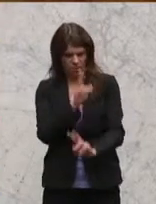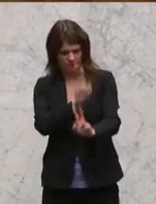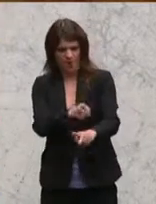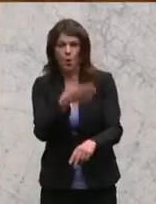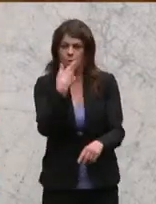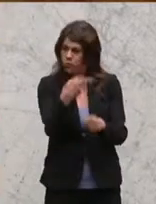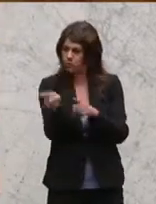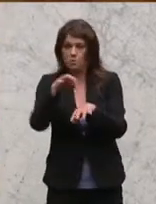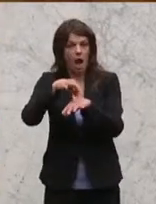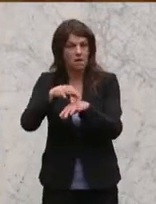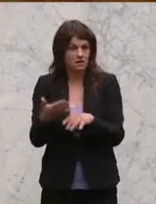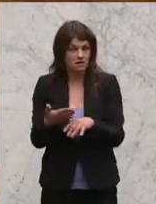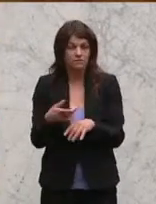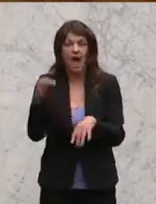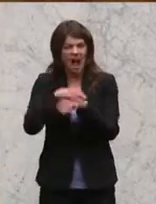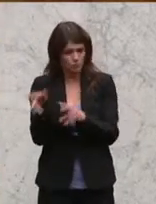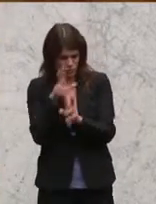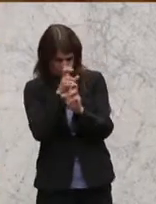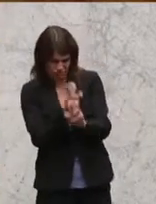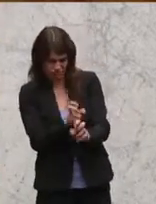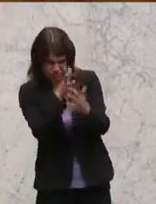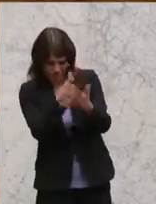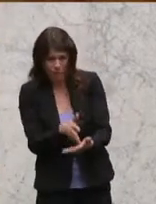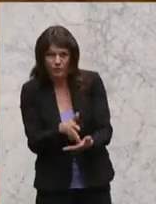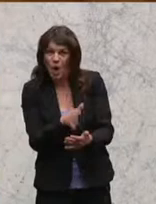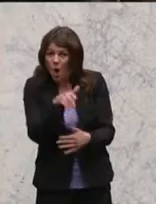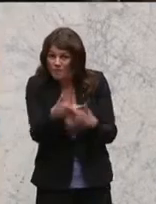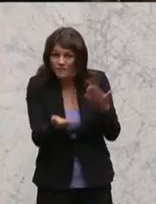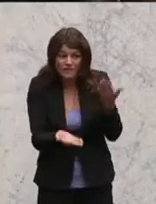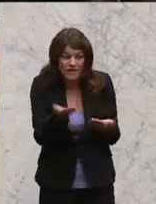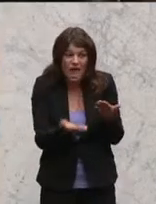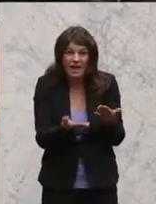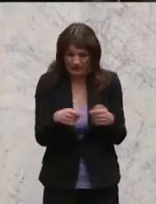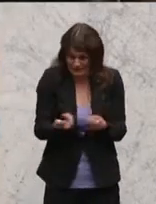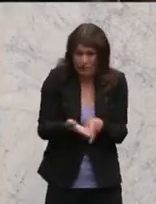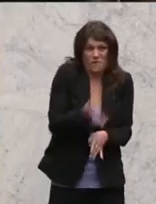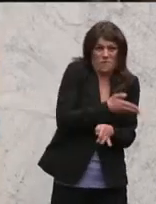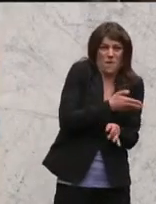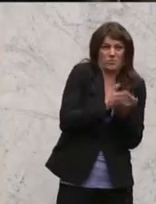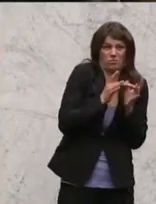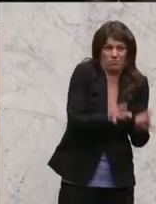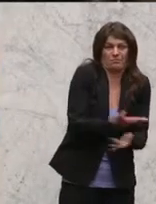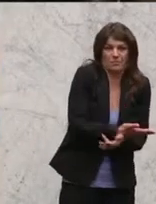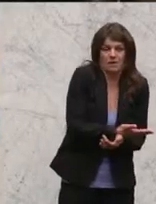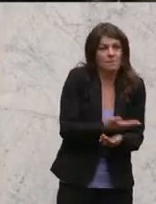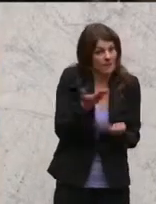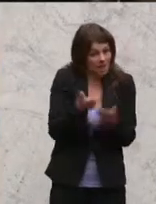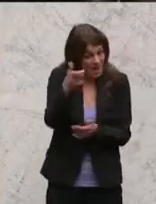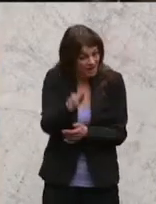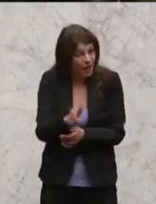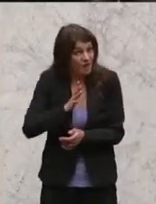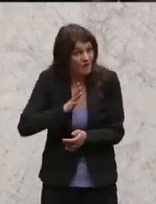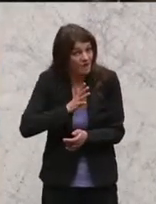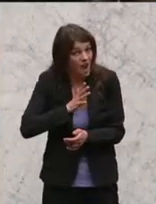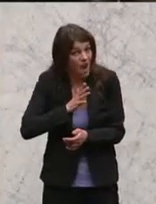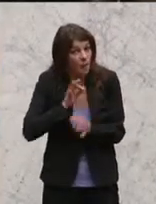vorgeführt wird, der prüft, ob diese Person möglicherweise, weil sie auch Vortaten gibt, eine Gefahr für